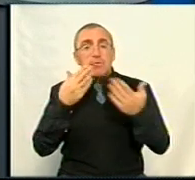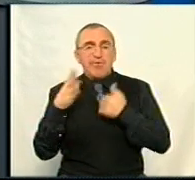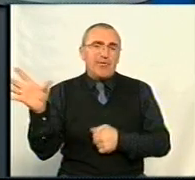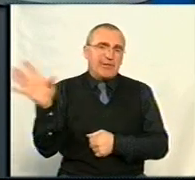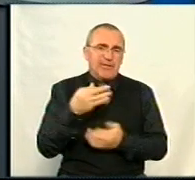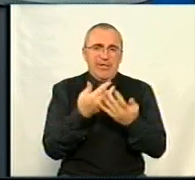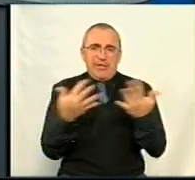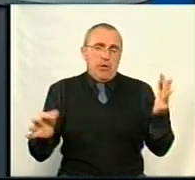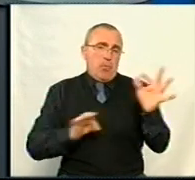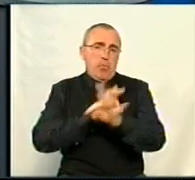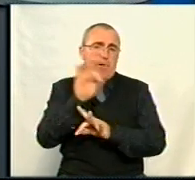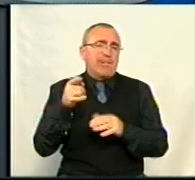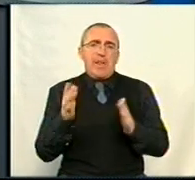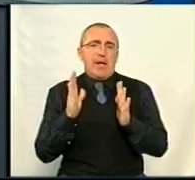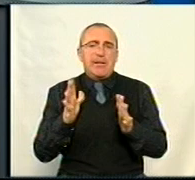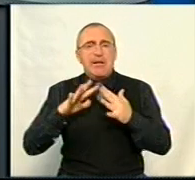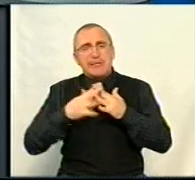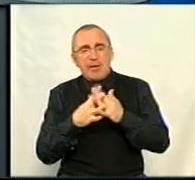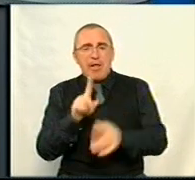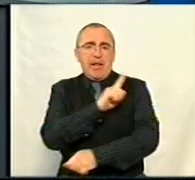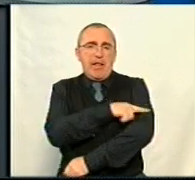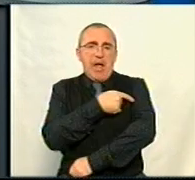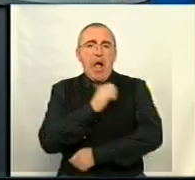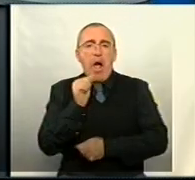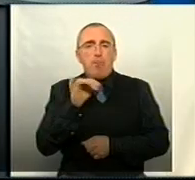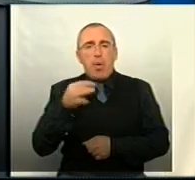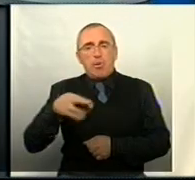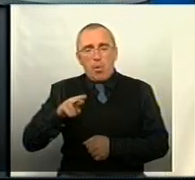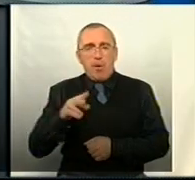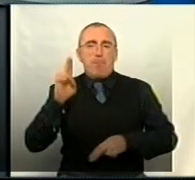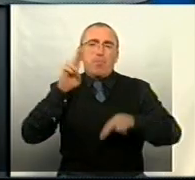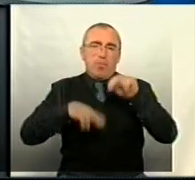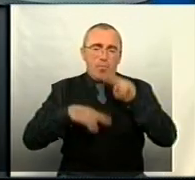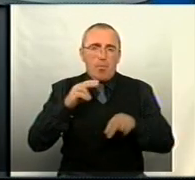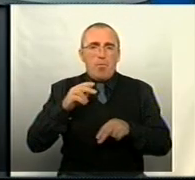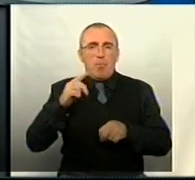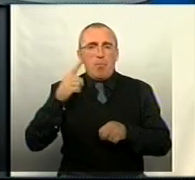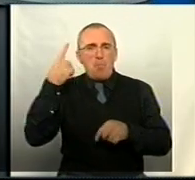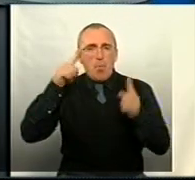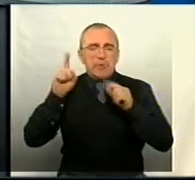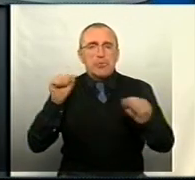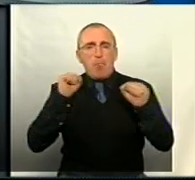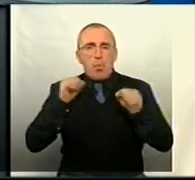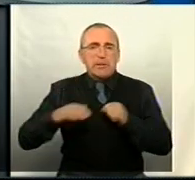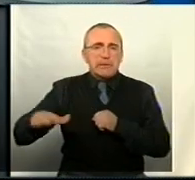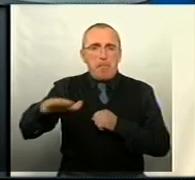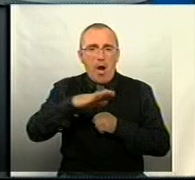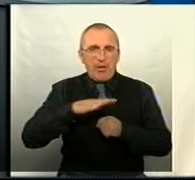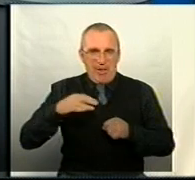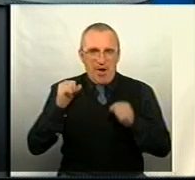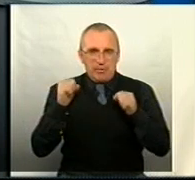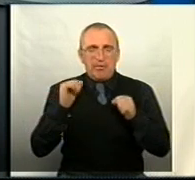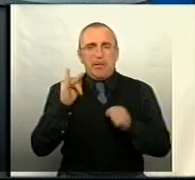всіх інших проєктів. Це не тільки сільські лікарські амбулаторії, це і будівництво мультифункційних спортивних майданчиків,